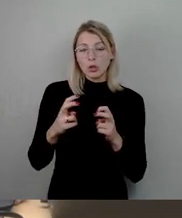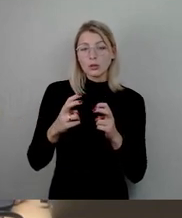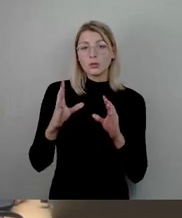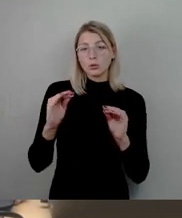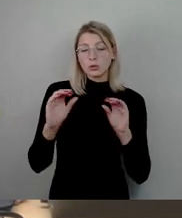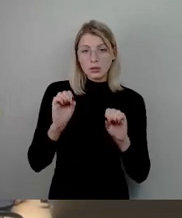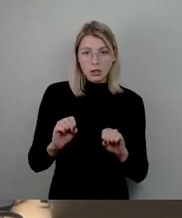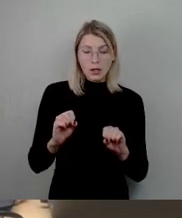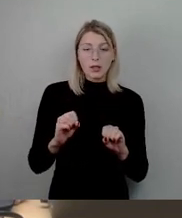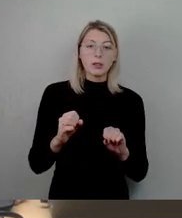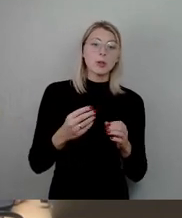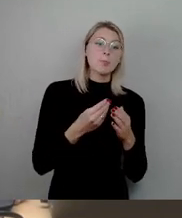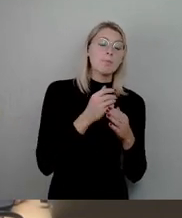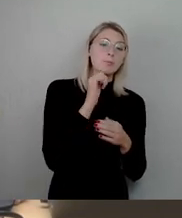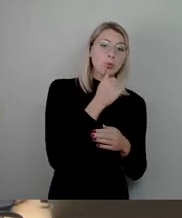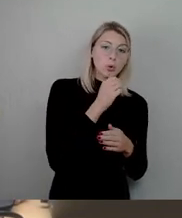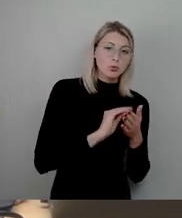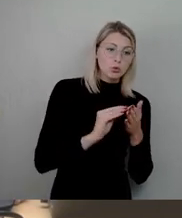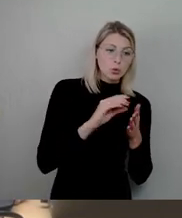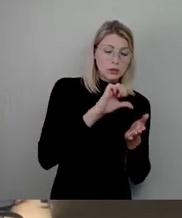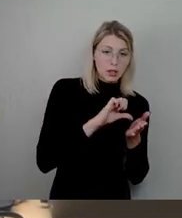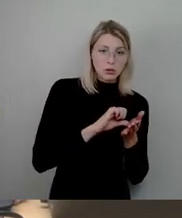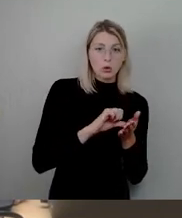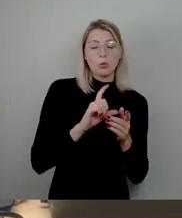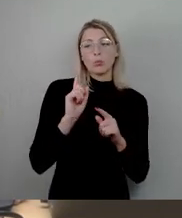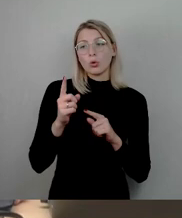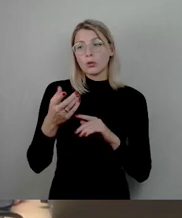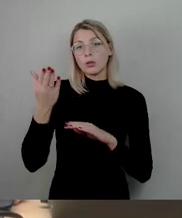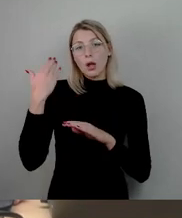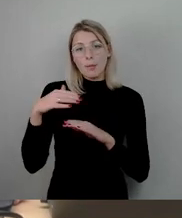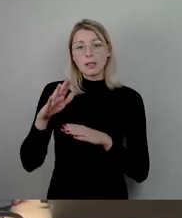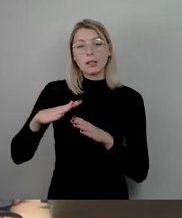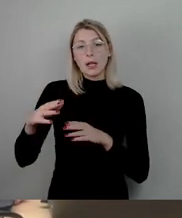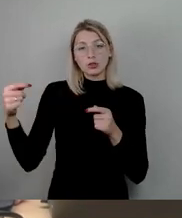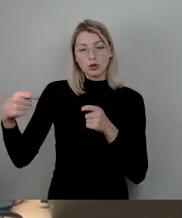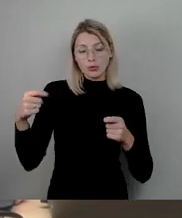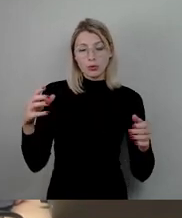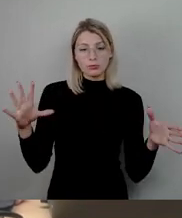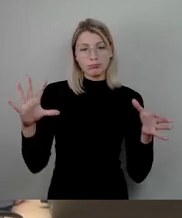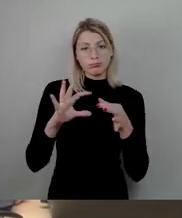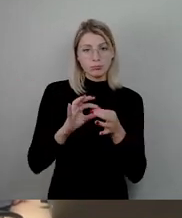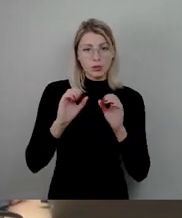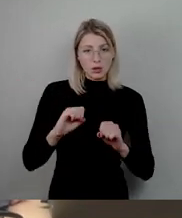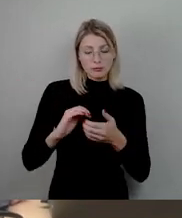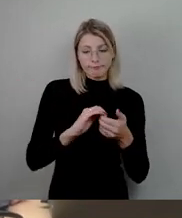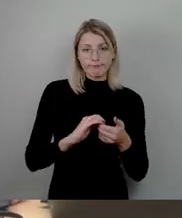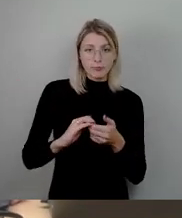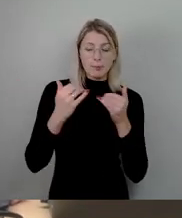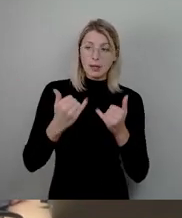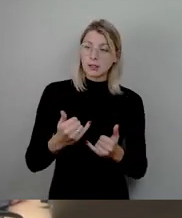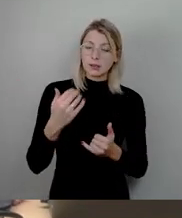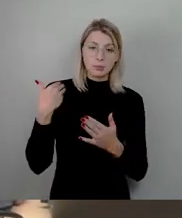Berufsschulzentrum und damals eine Landesstiftung. Das hat bisher noch nicht zum Erfolg geführt,